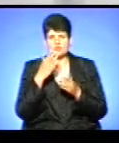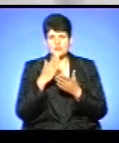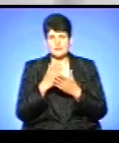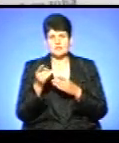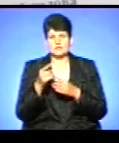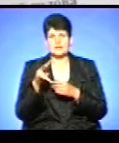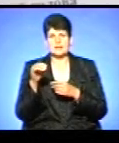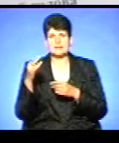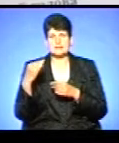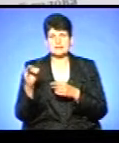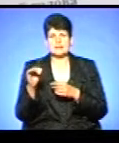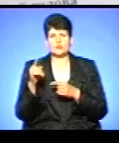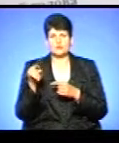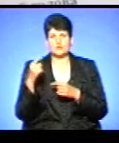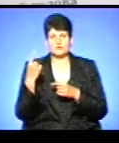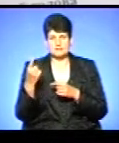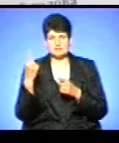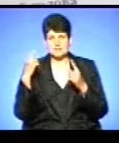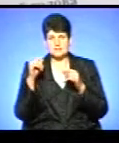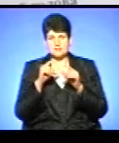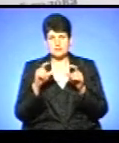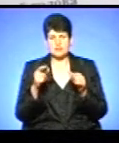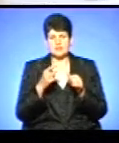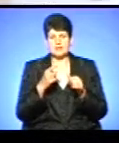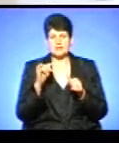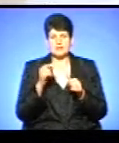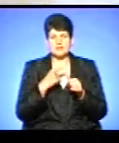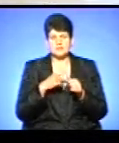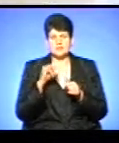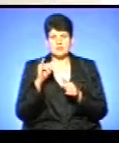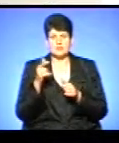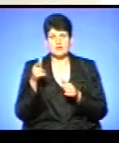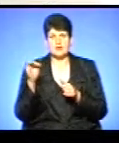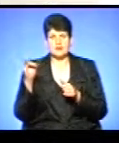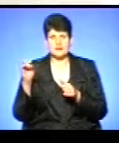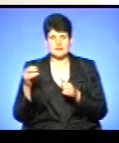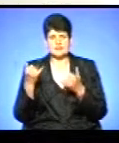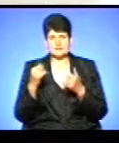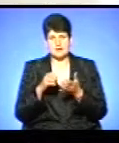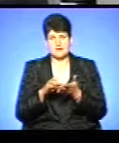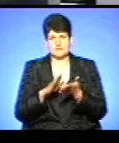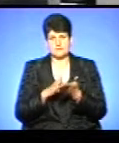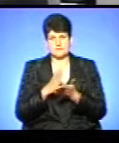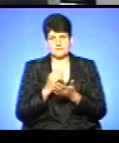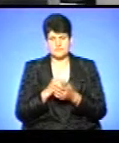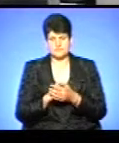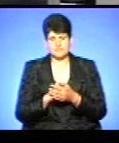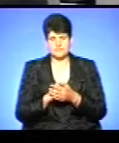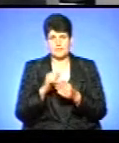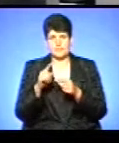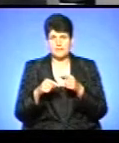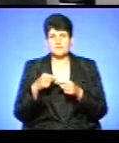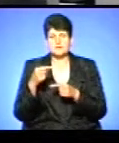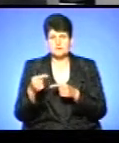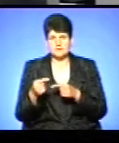Тернопільський ліцей номер один, спеціалізована мистецька школа імені Ігора Герети, який зараз в процесі реєстрації. «Первонаступником